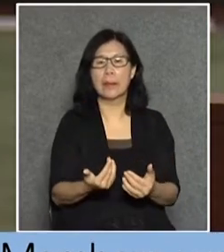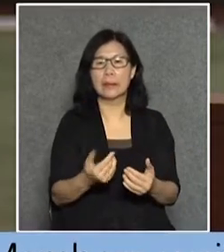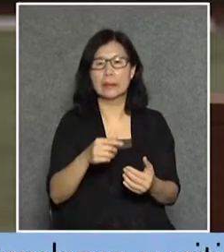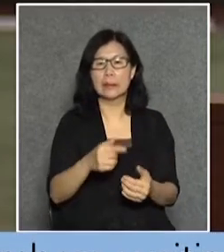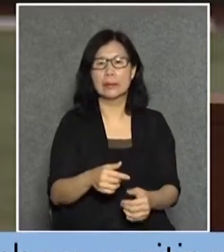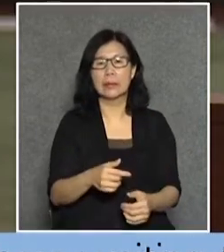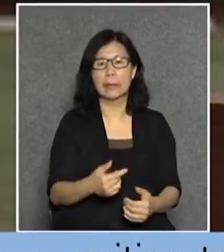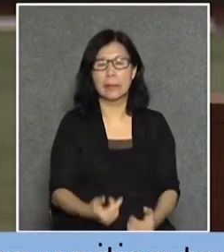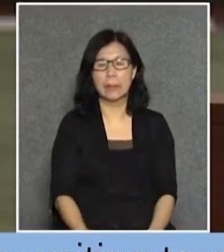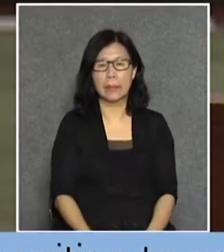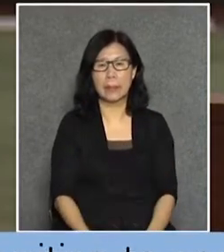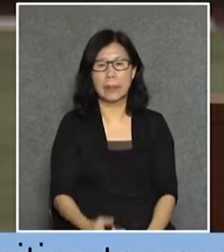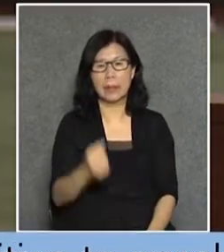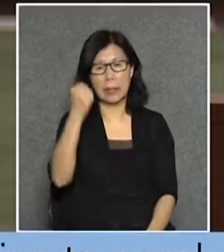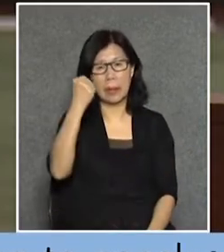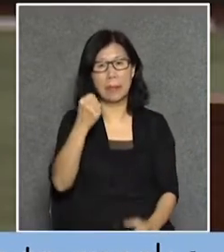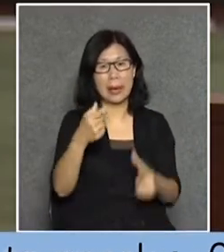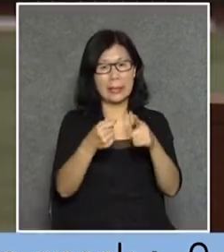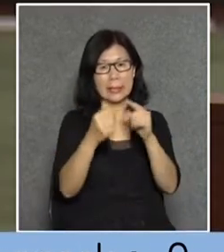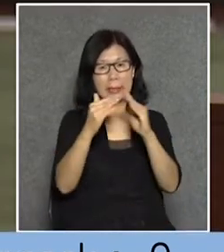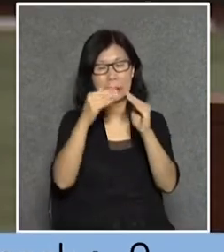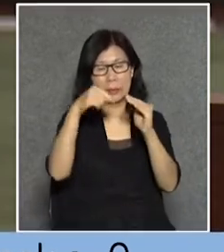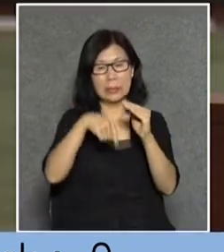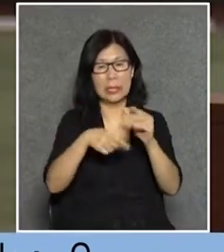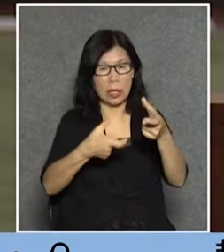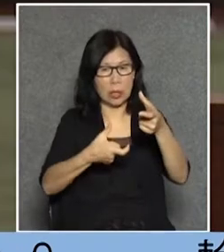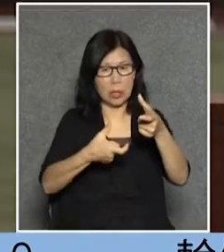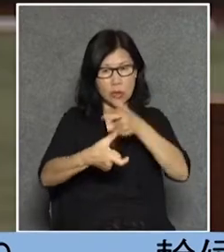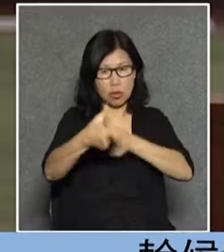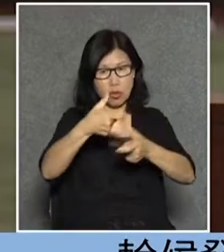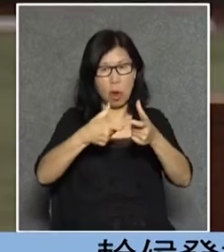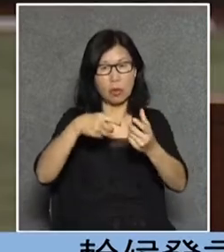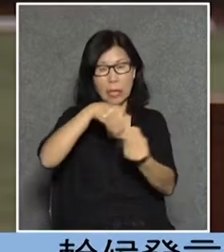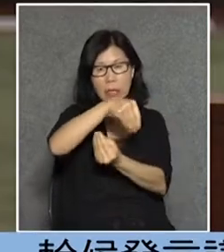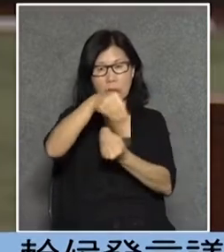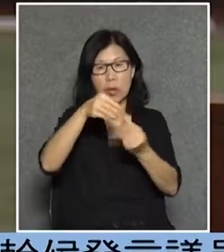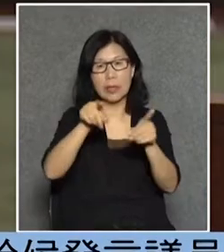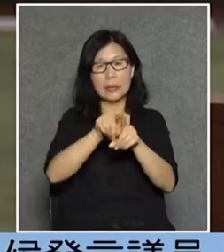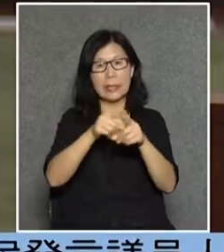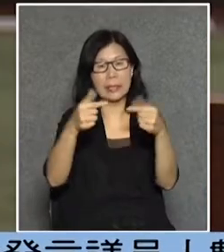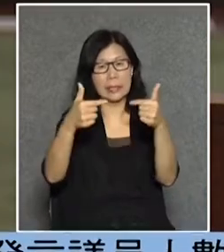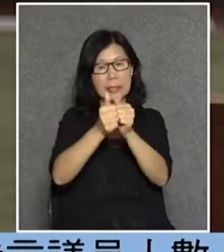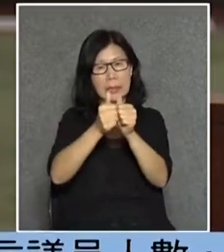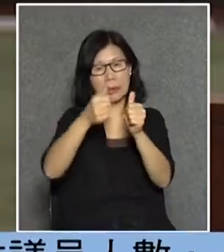對巴士公司的經營我們有一個更加好的挑戰